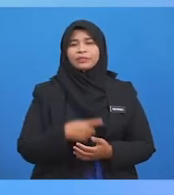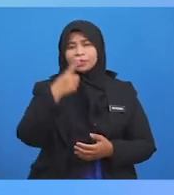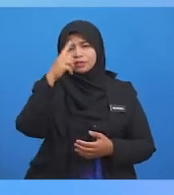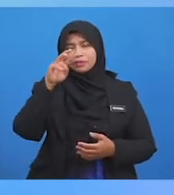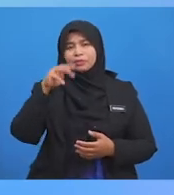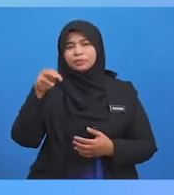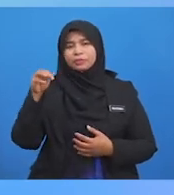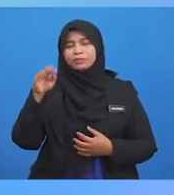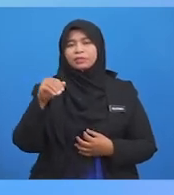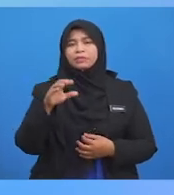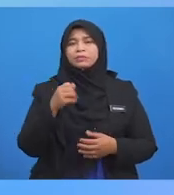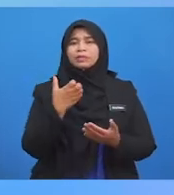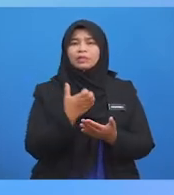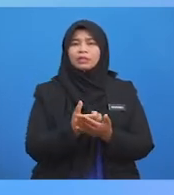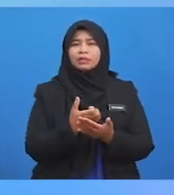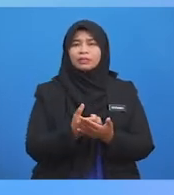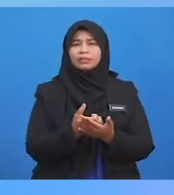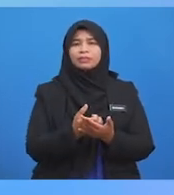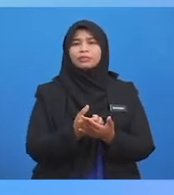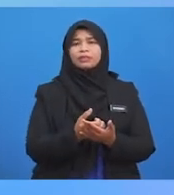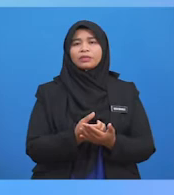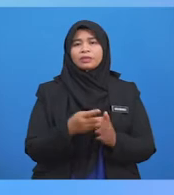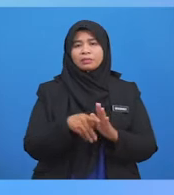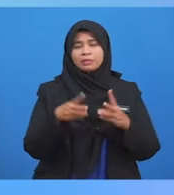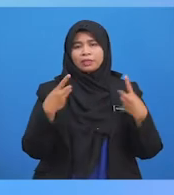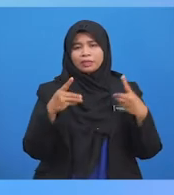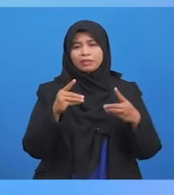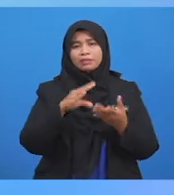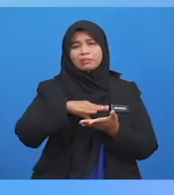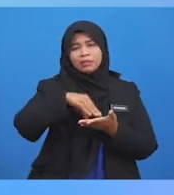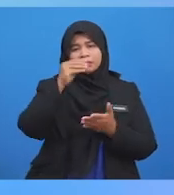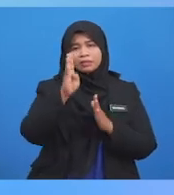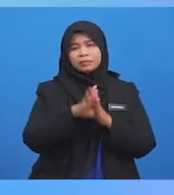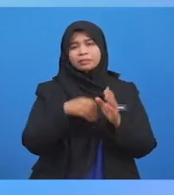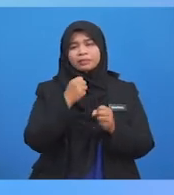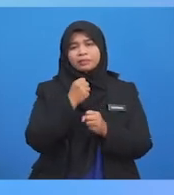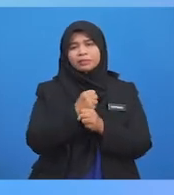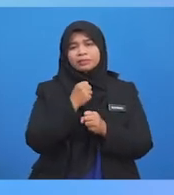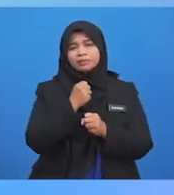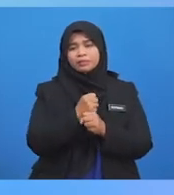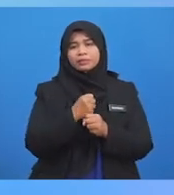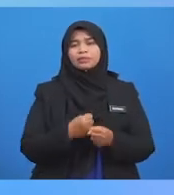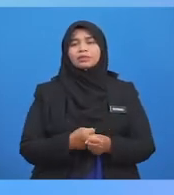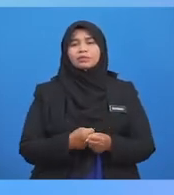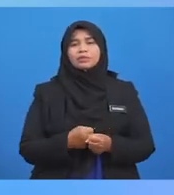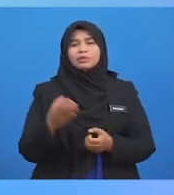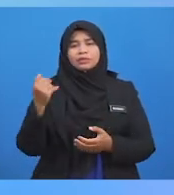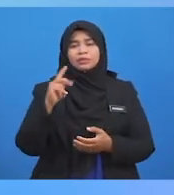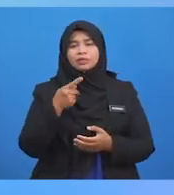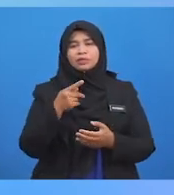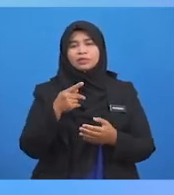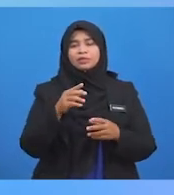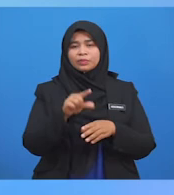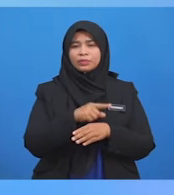Ambil Subjek Ekonomi Rensep Akaun Perdagangan Belajar Dengan Bersungguh-sungguh Jom Aplikasikan